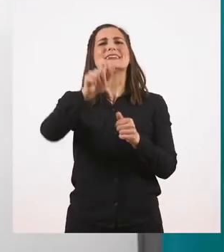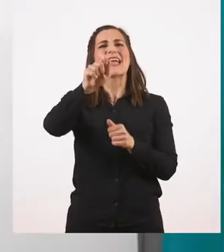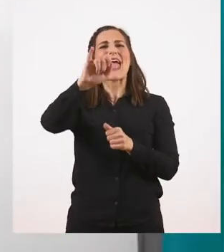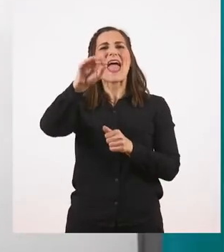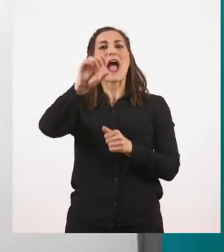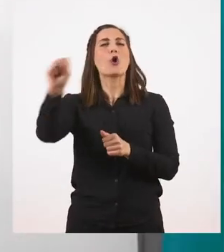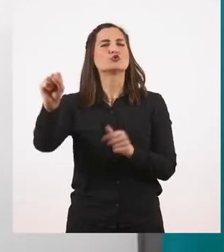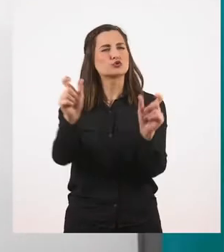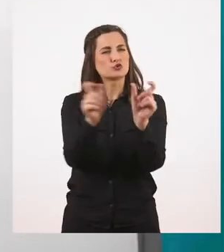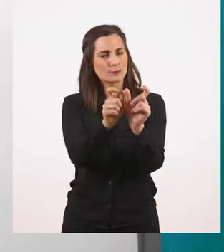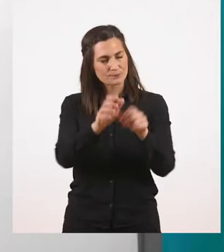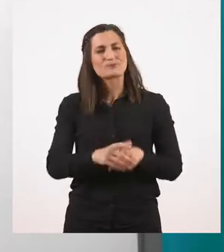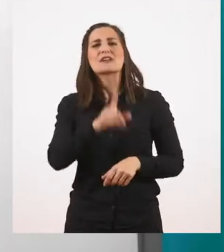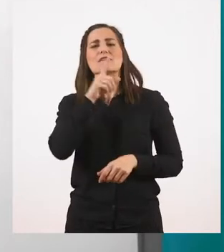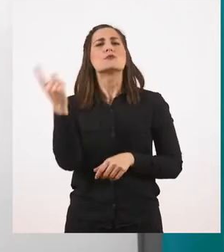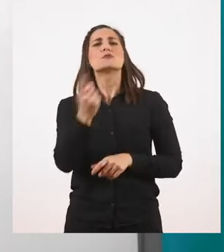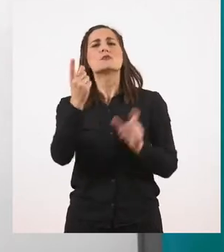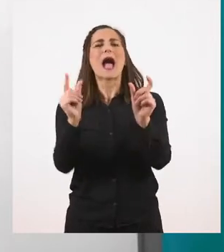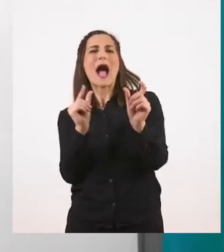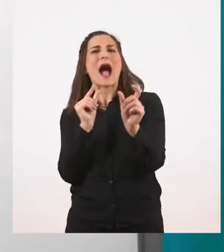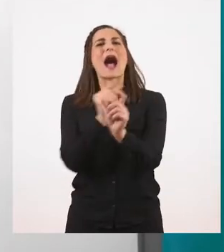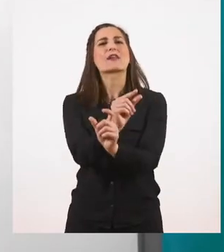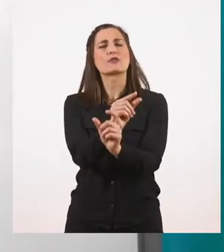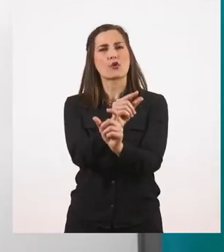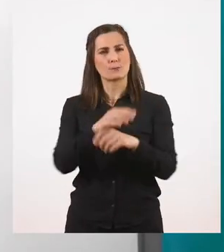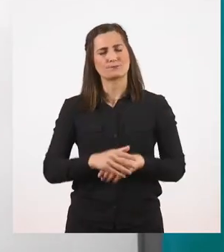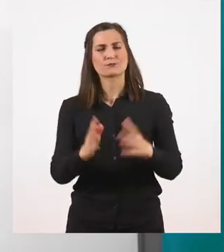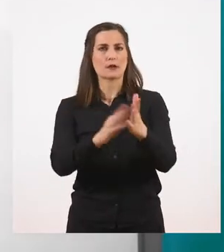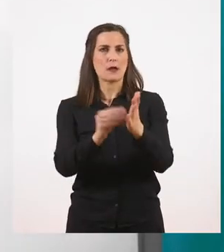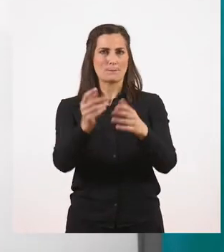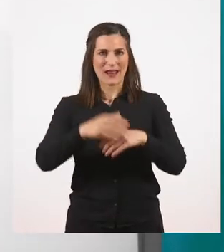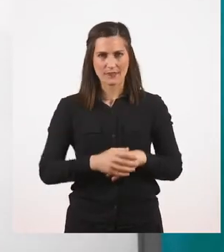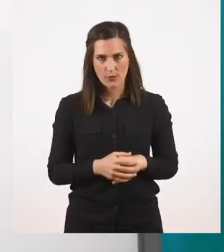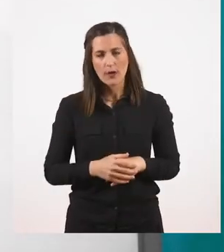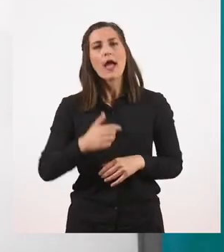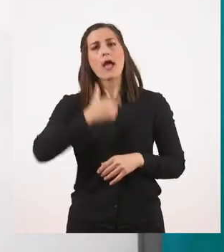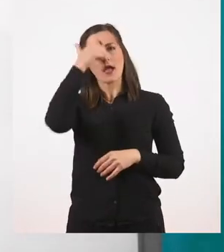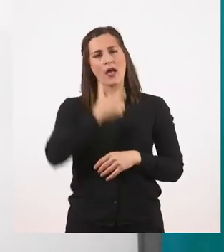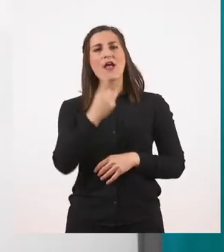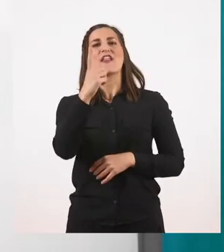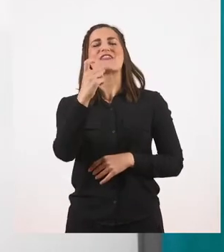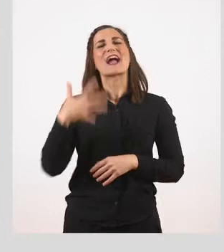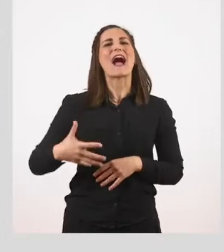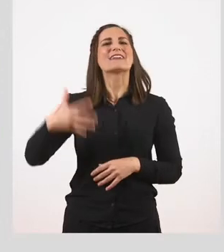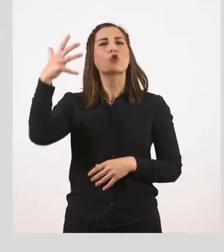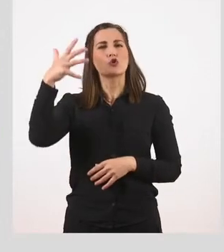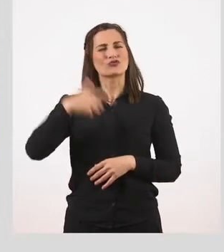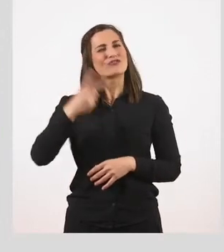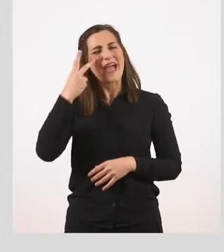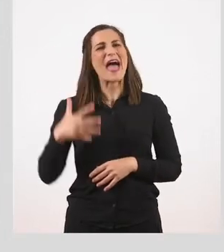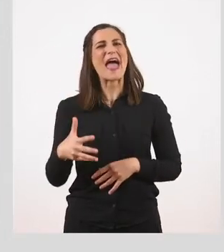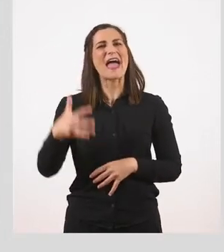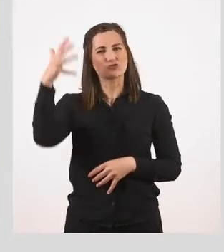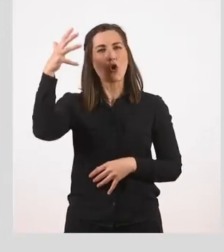Αυτά συνοδεύονται συνήθως με άρθρο. Στο παράδειγμα είμαι δέκα ετών. Βλέπουμε η λέξη